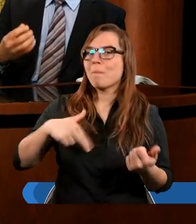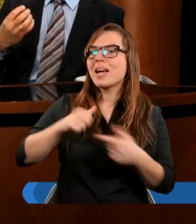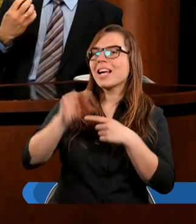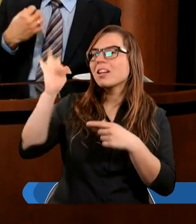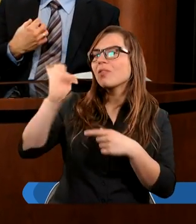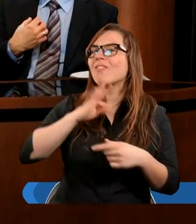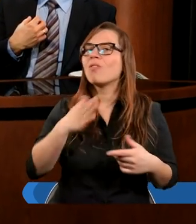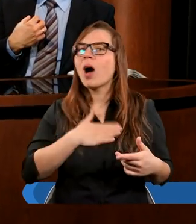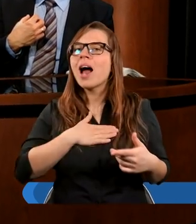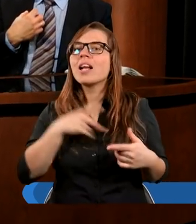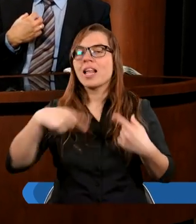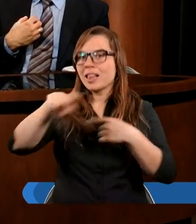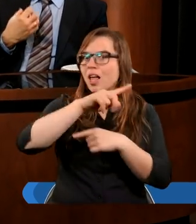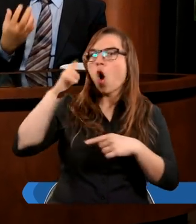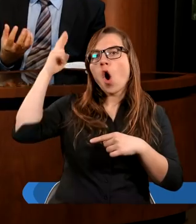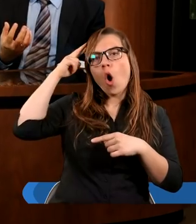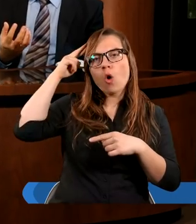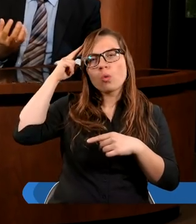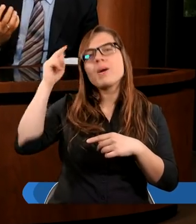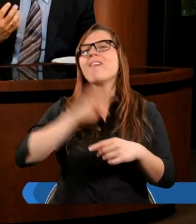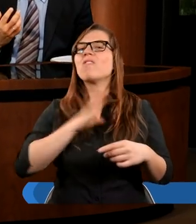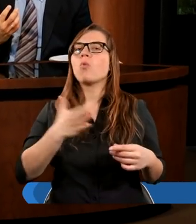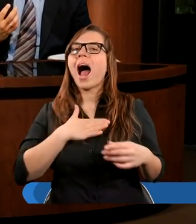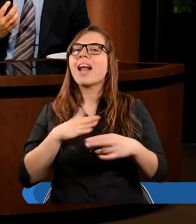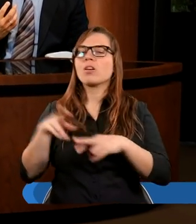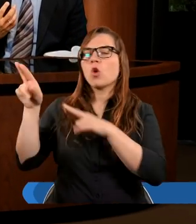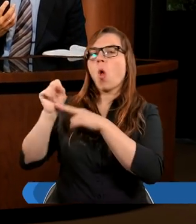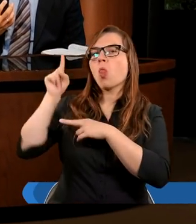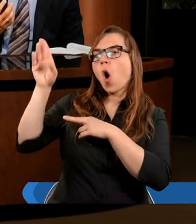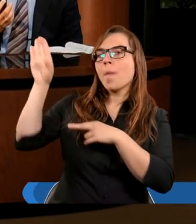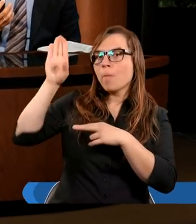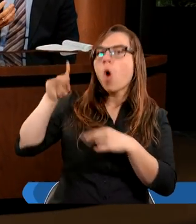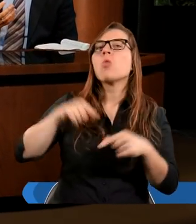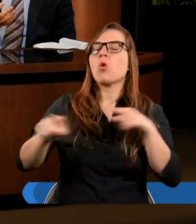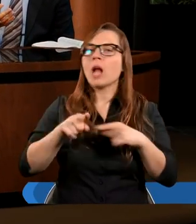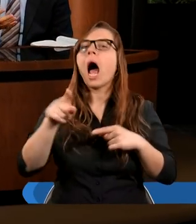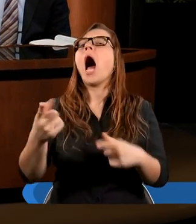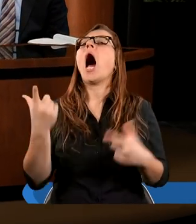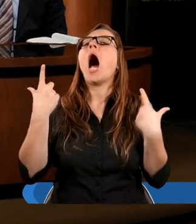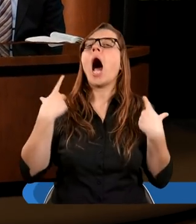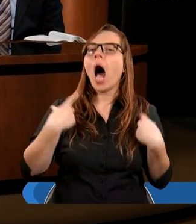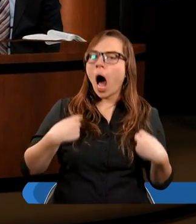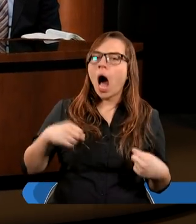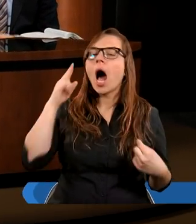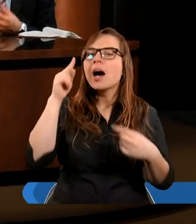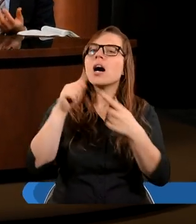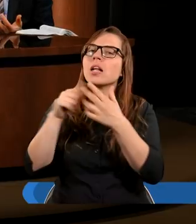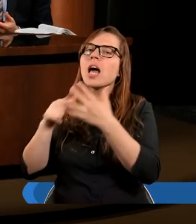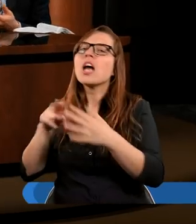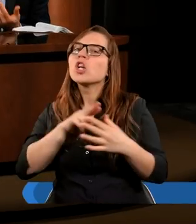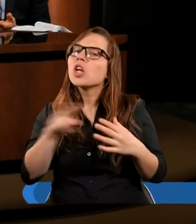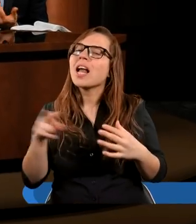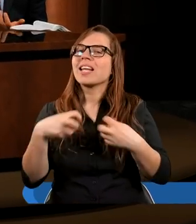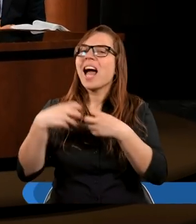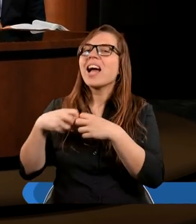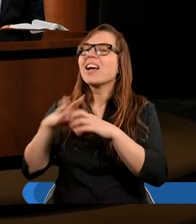rozumiemy, na czym polega bycia własnością Boga, to wtedy rozumiemy, że rzeczywiście to jest najważniejsze. To przewyższa wszystko.